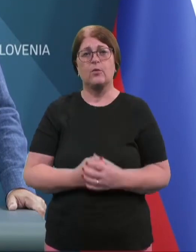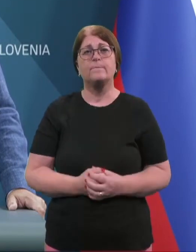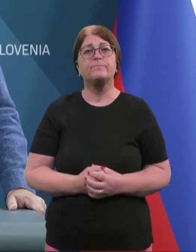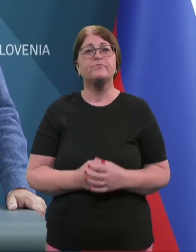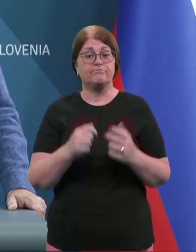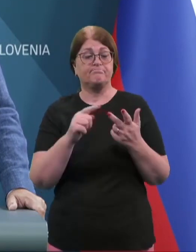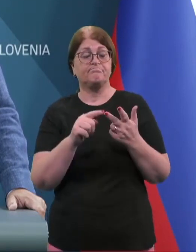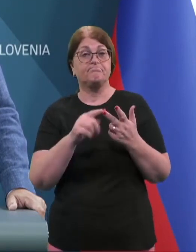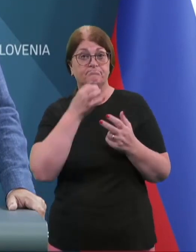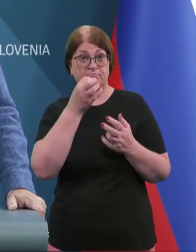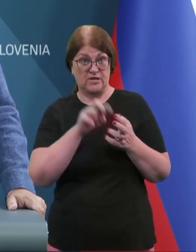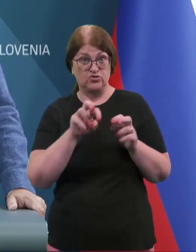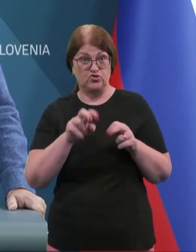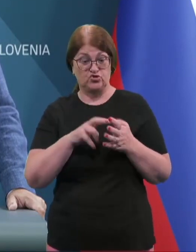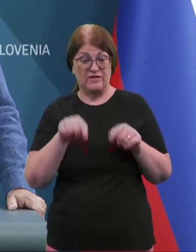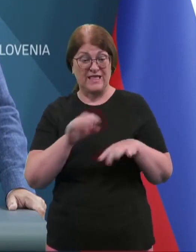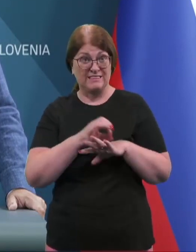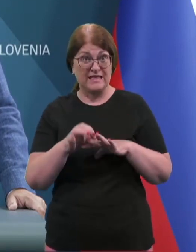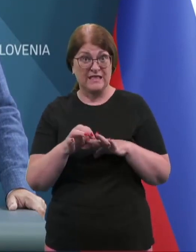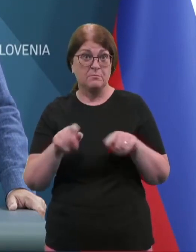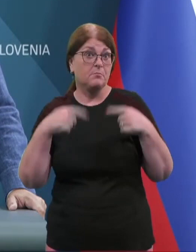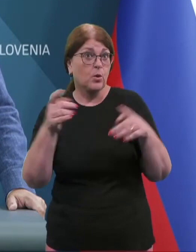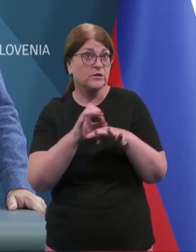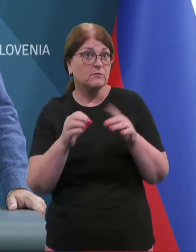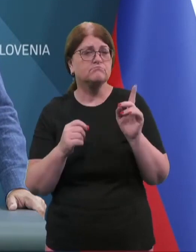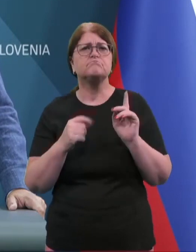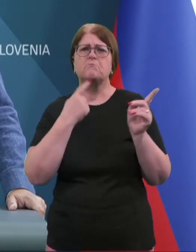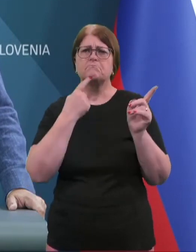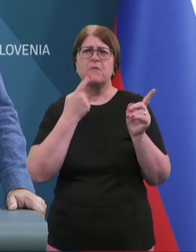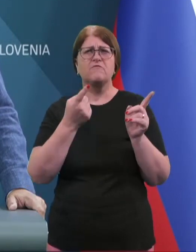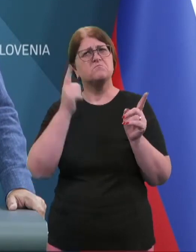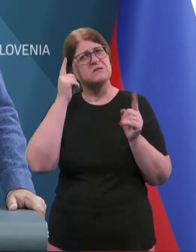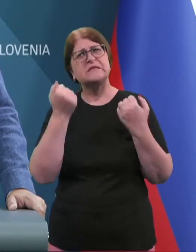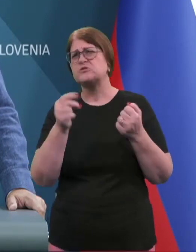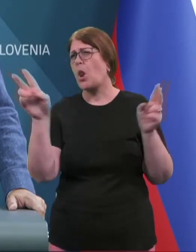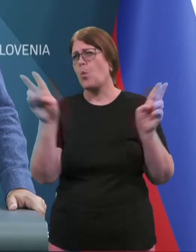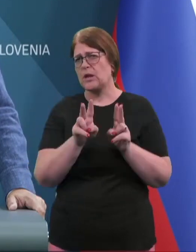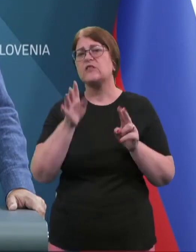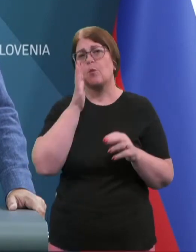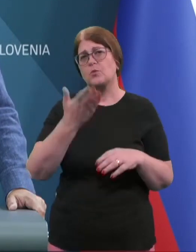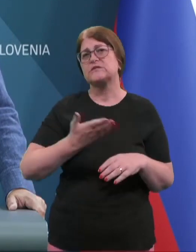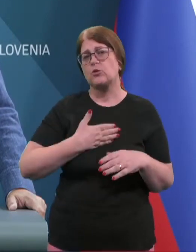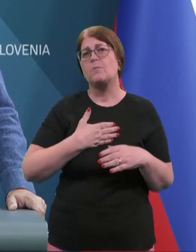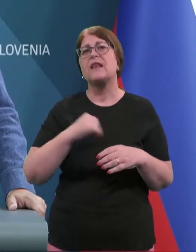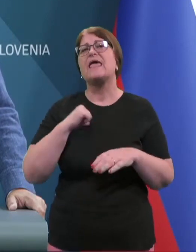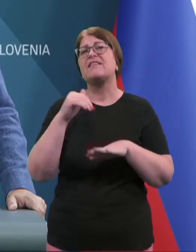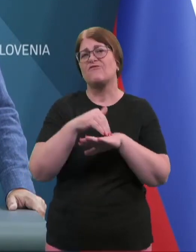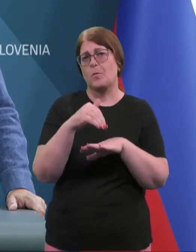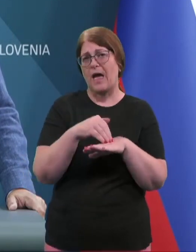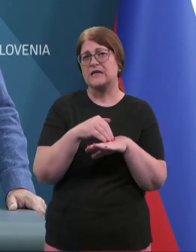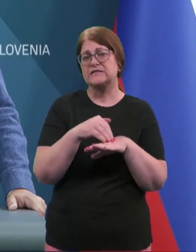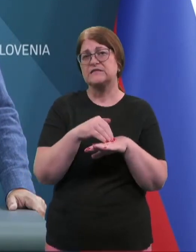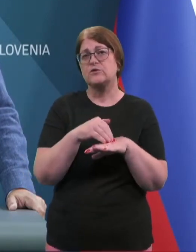Še to teden, prihodnji teden? Jaz mislim, da bo zelo vkratken, da boste dobili strezno informacijo,